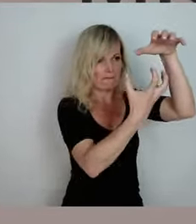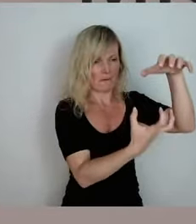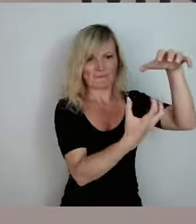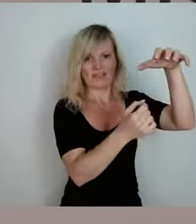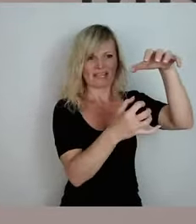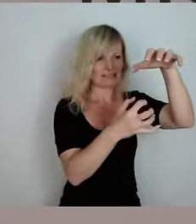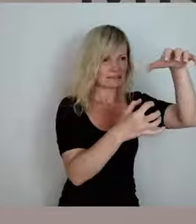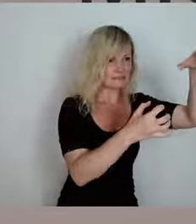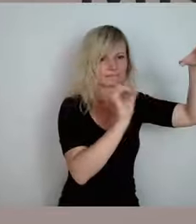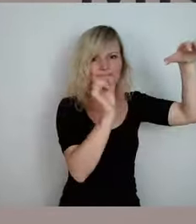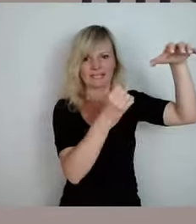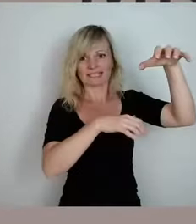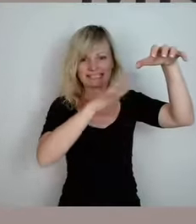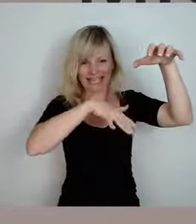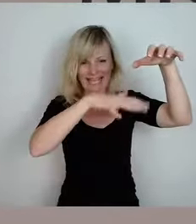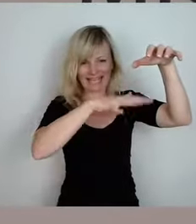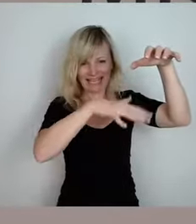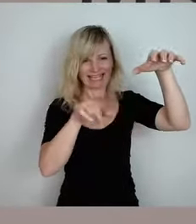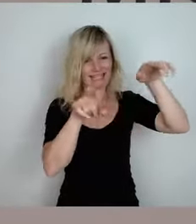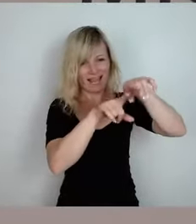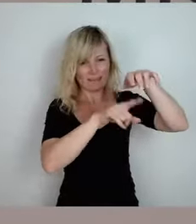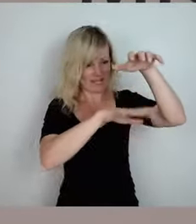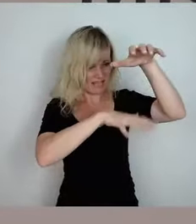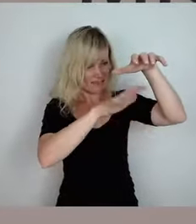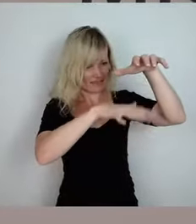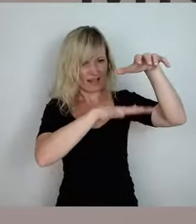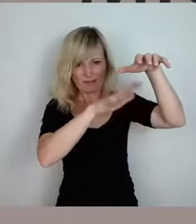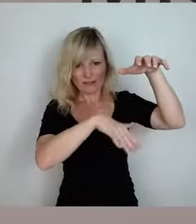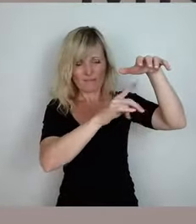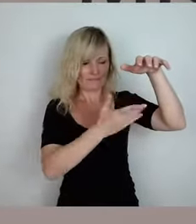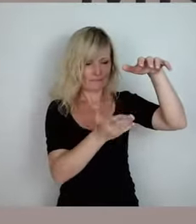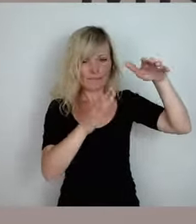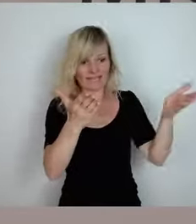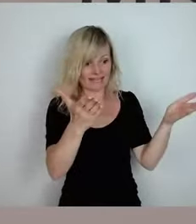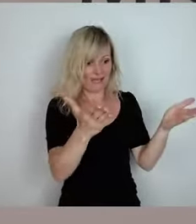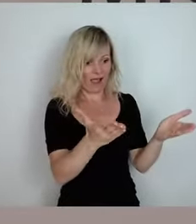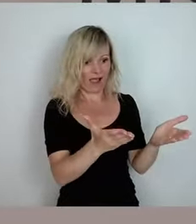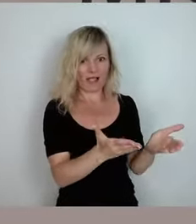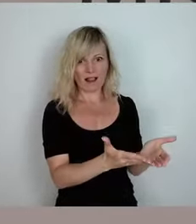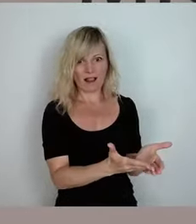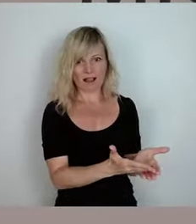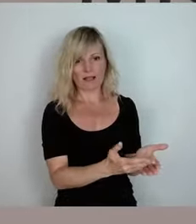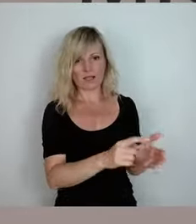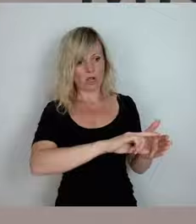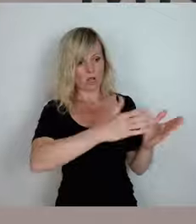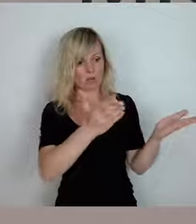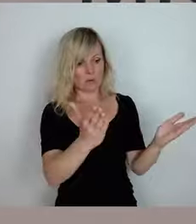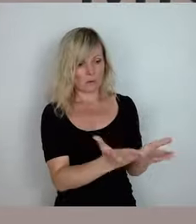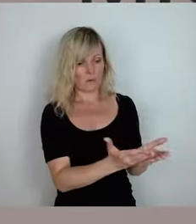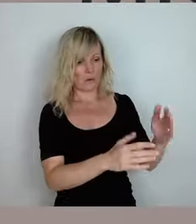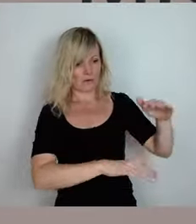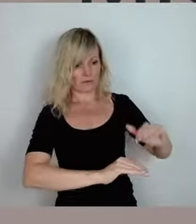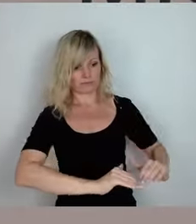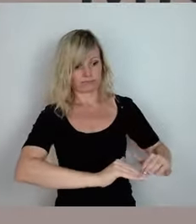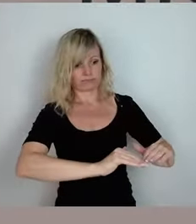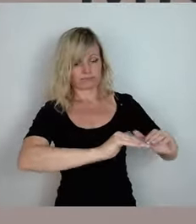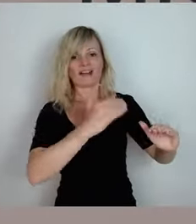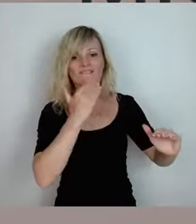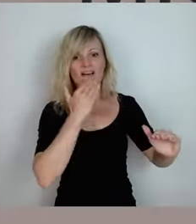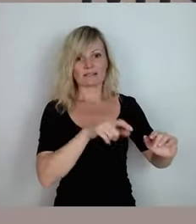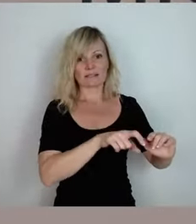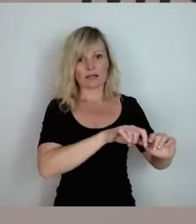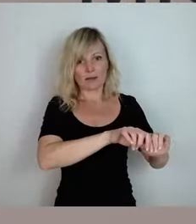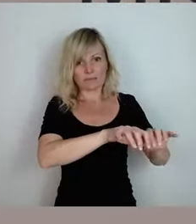dass das an einer Stelle passiert, wo unten Täler sind, Schluchten sind, wo das Wasser nicht weg kann, wo